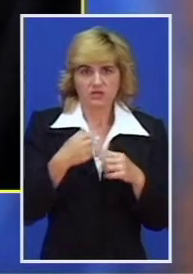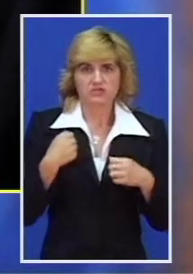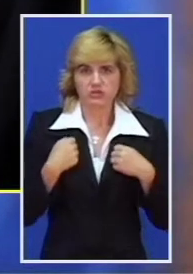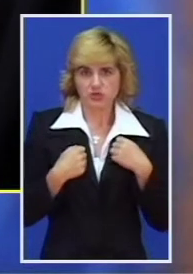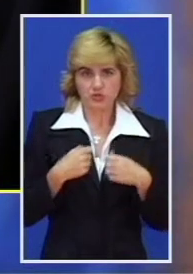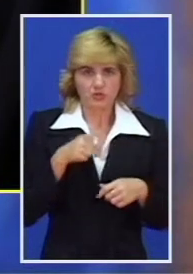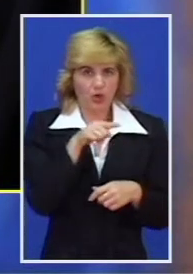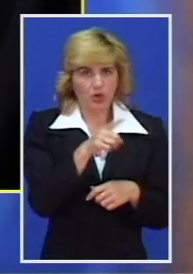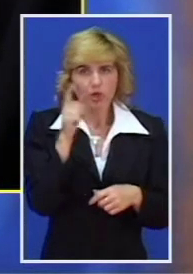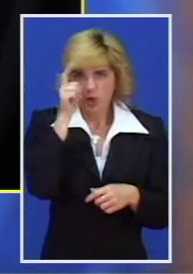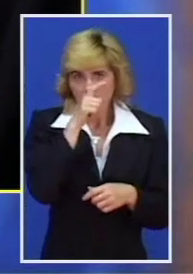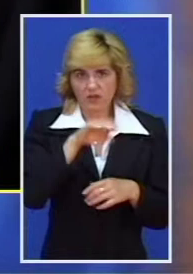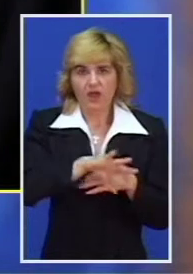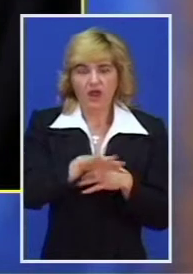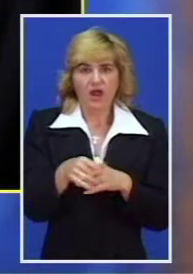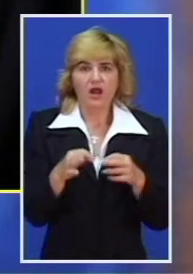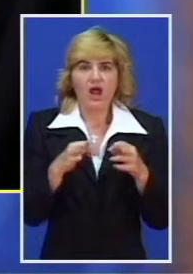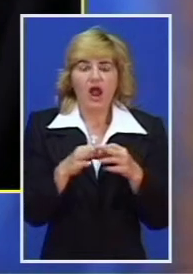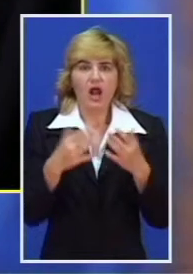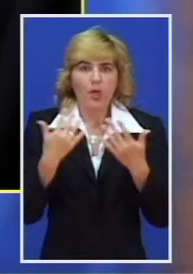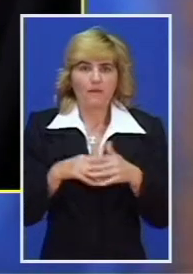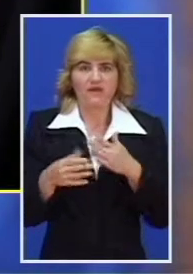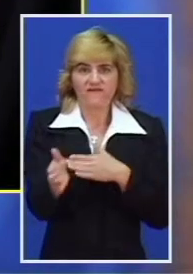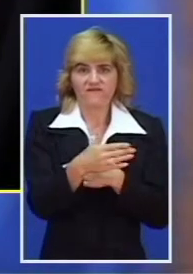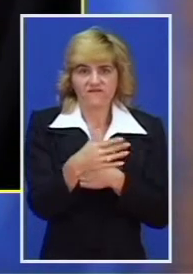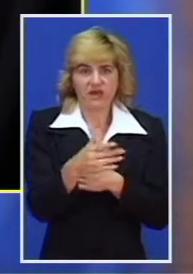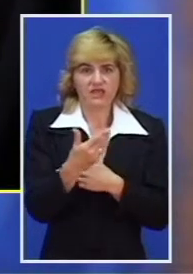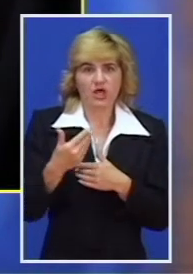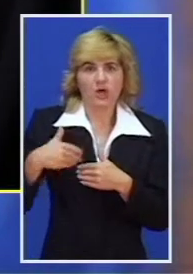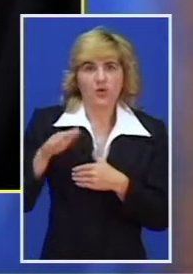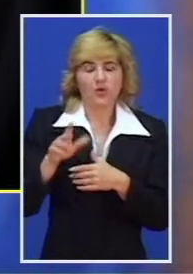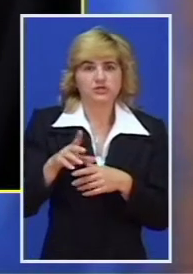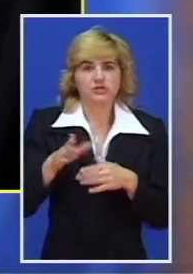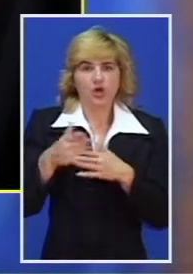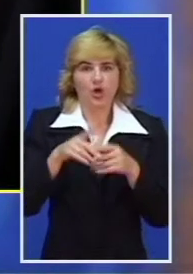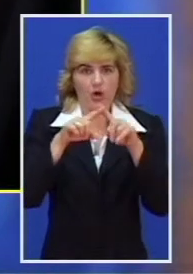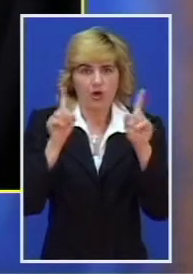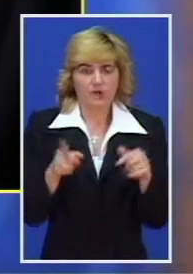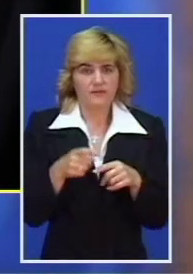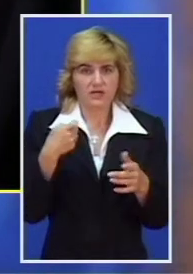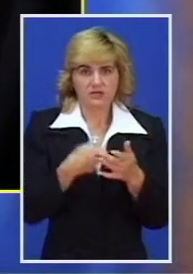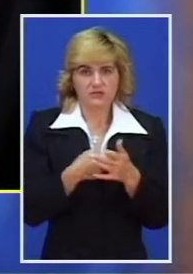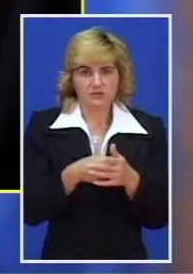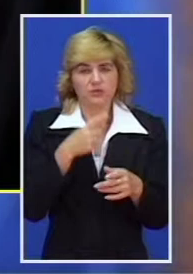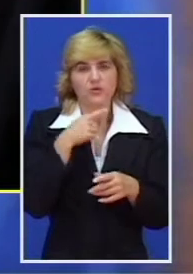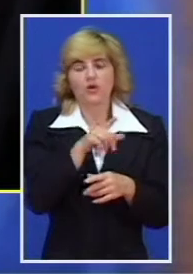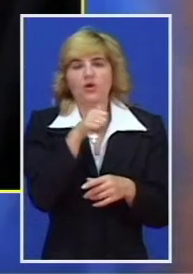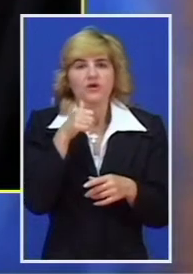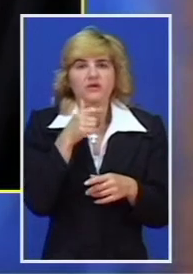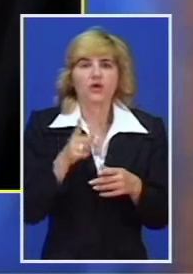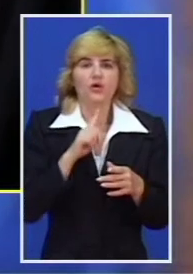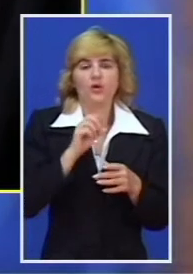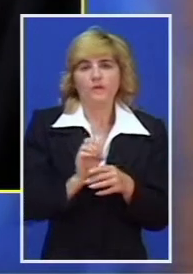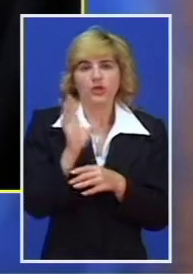On je osumnjičen da je krao aluminijska vrata sa razvodnih uličnih ormara, koje je kasnije prodavao licima koje se bave otkupom sirovina.